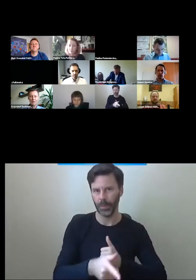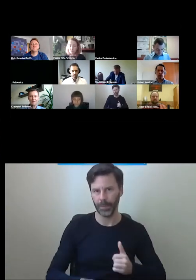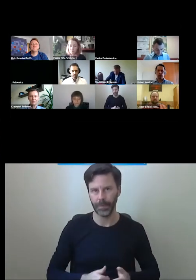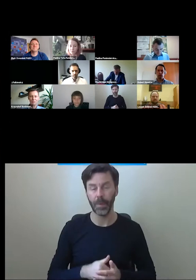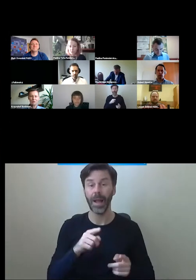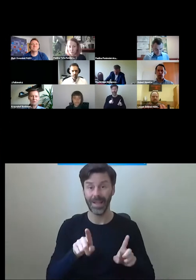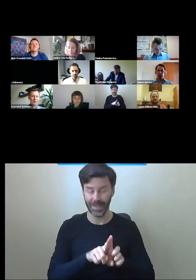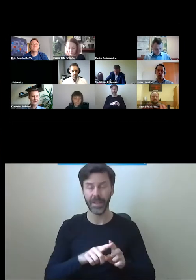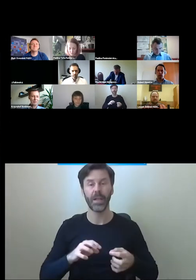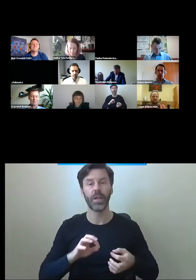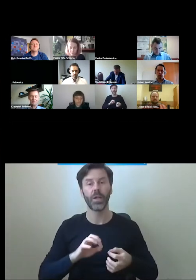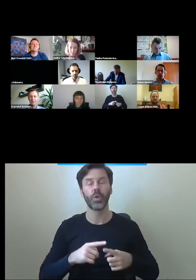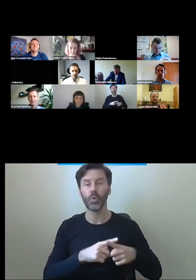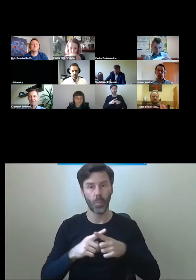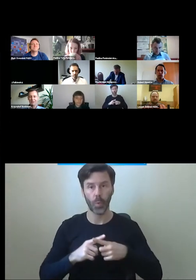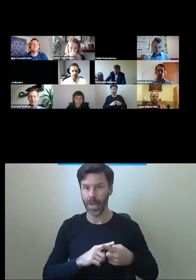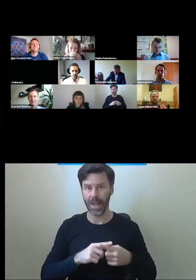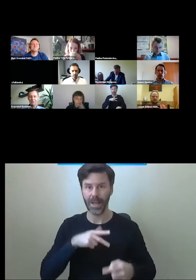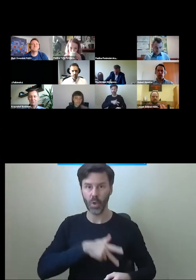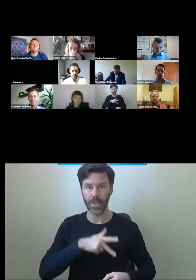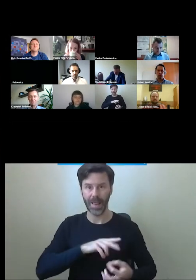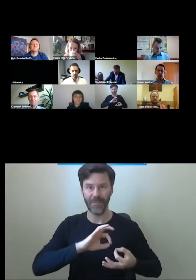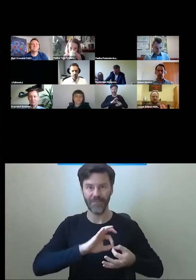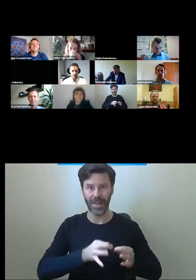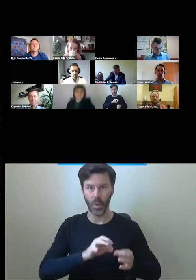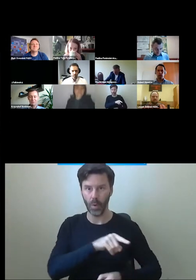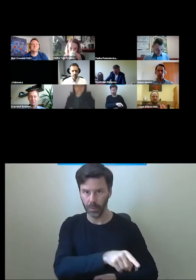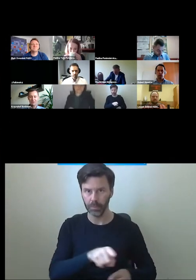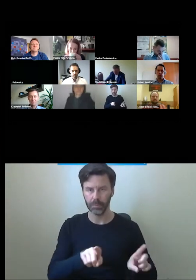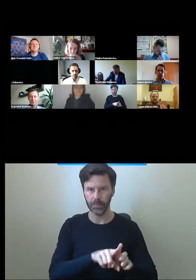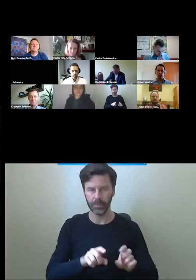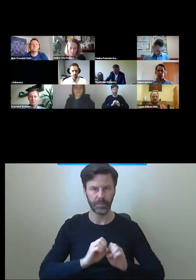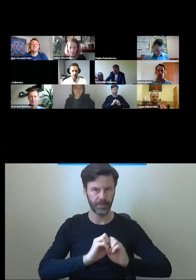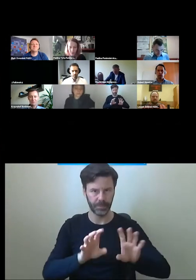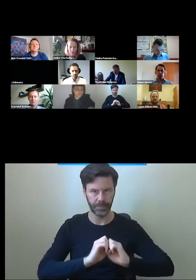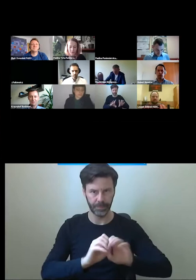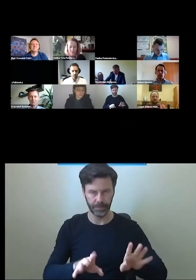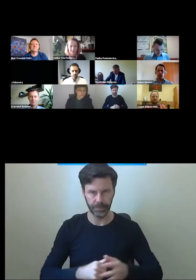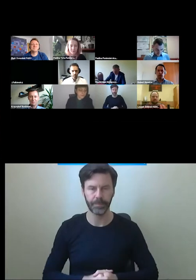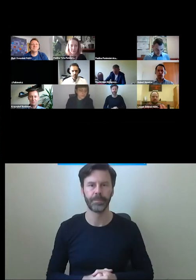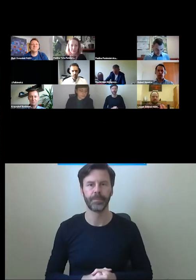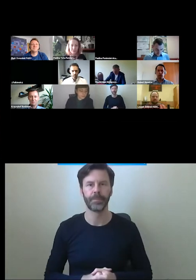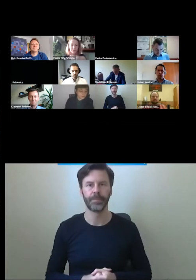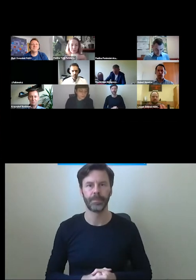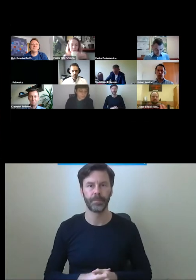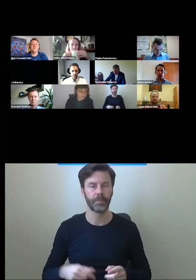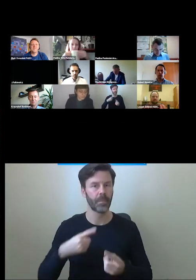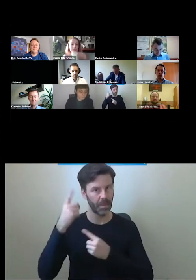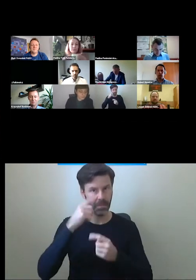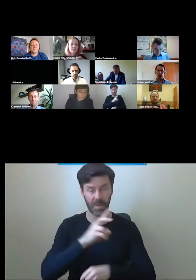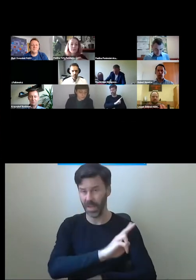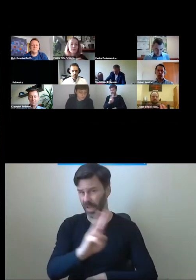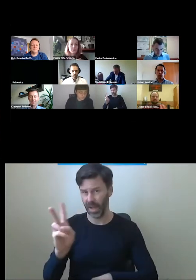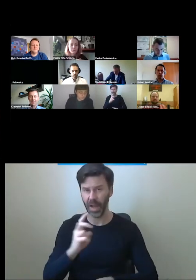FADO, która moderuje naszą rozmowę, mam nadzieję, że poziom spotkania będzie wysoki i każdy z Państwa będzie mógł